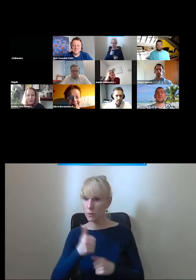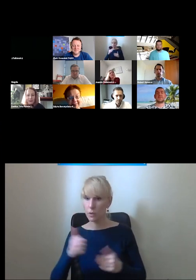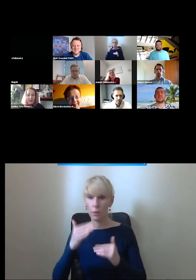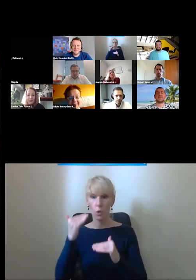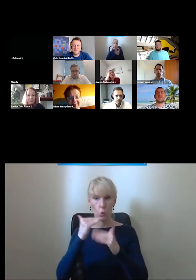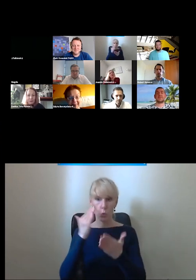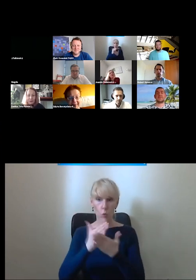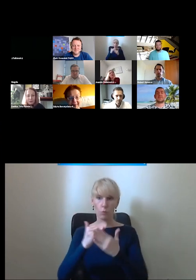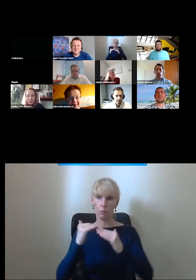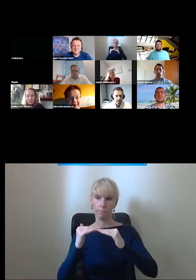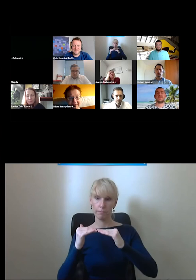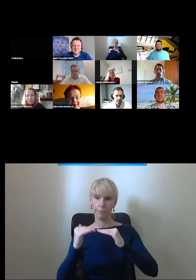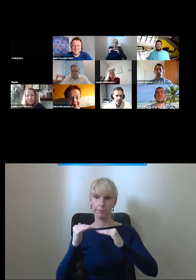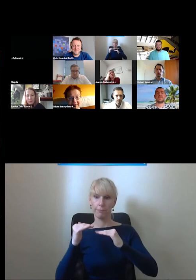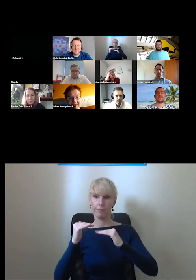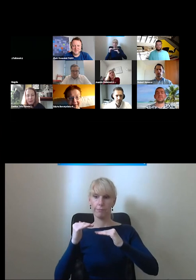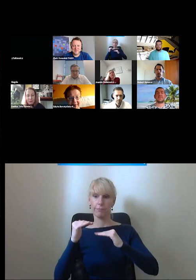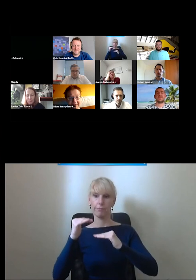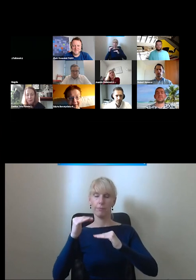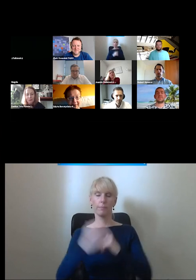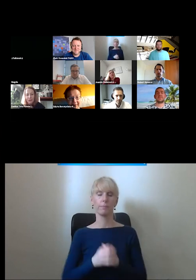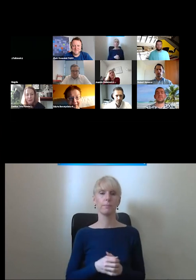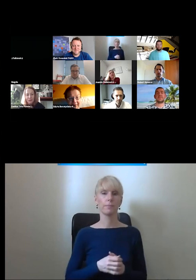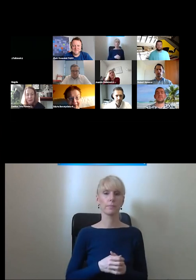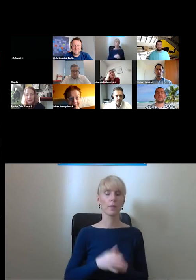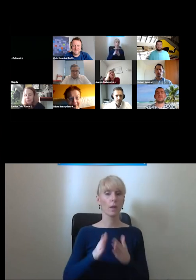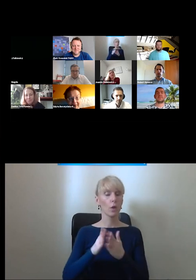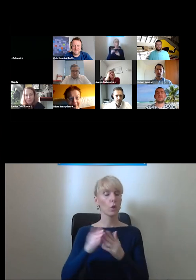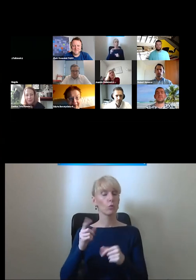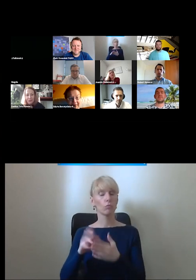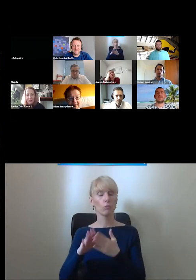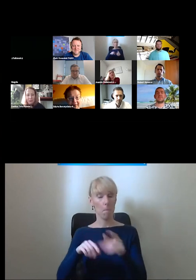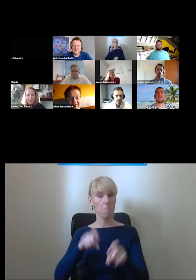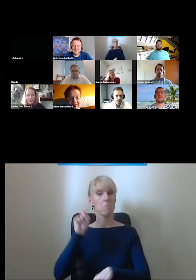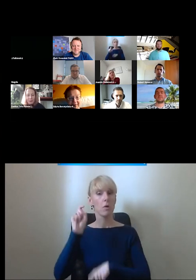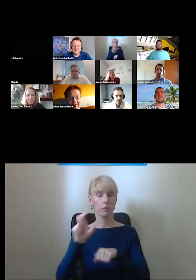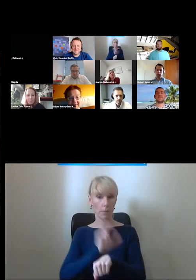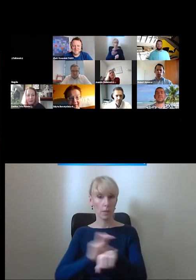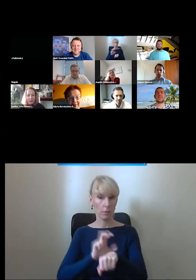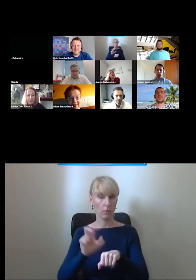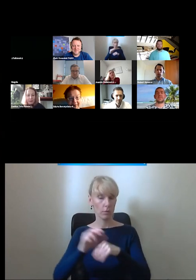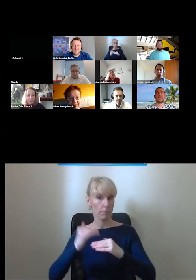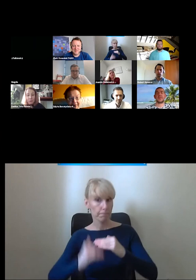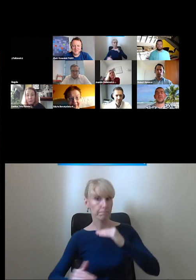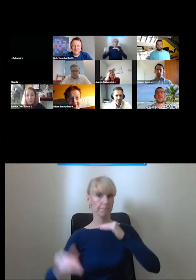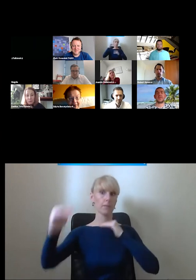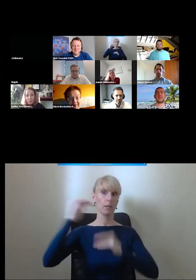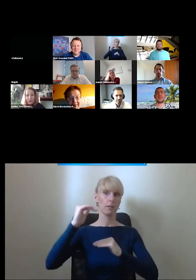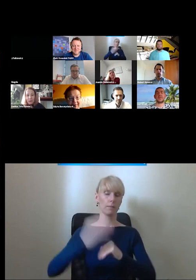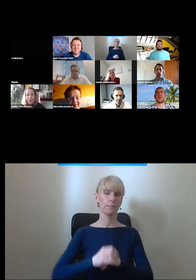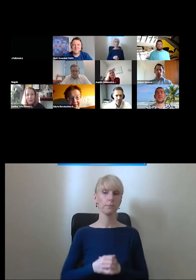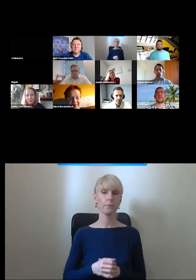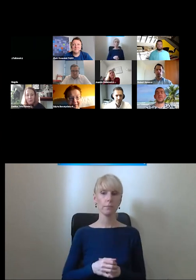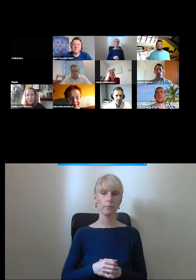coraz większy właściwie wychodzi na to że postęp technologiczny jest ogromny i ja podbiłabym